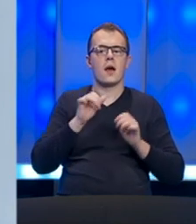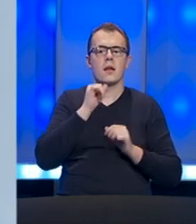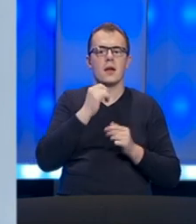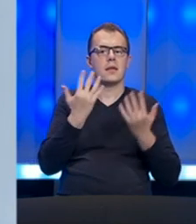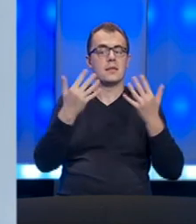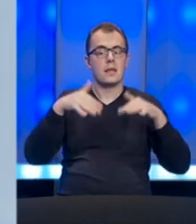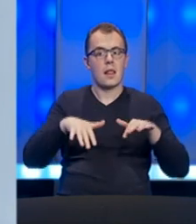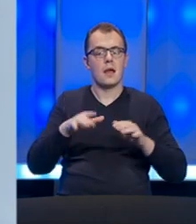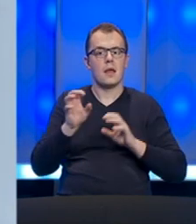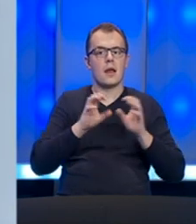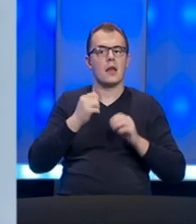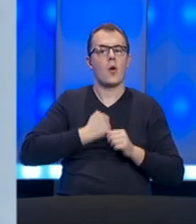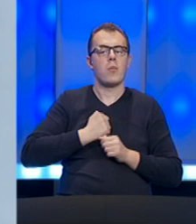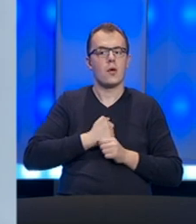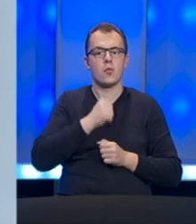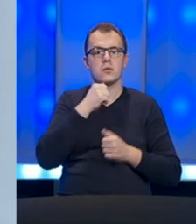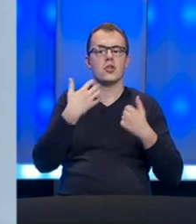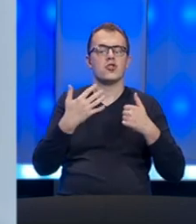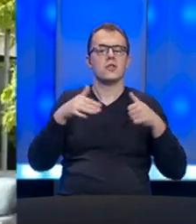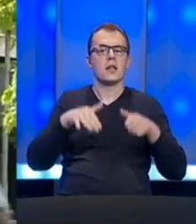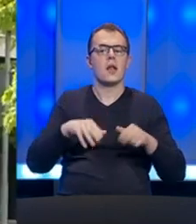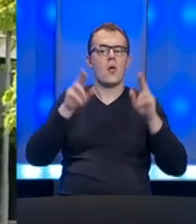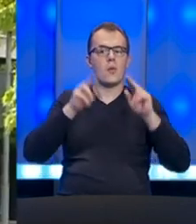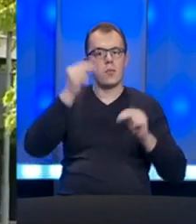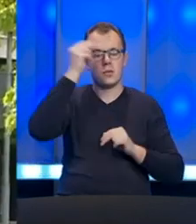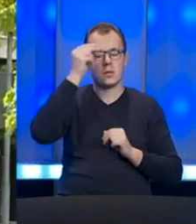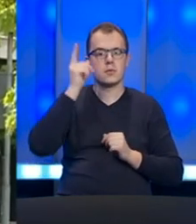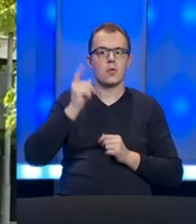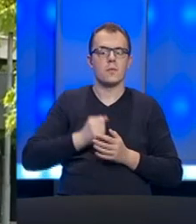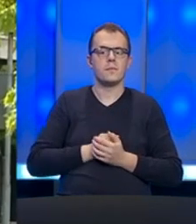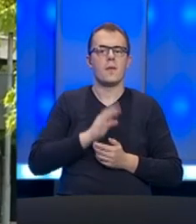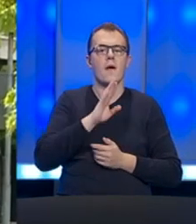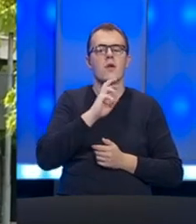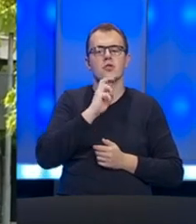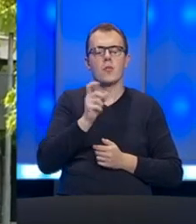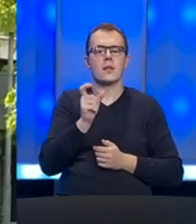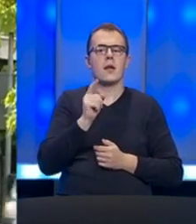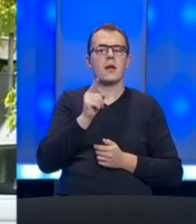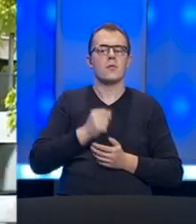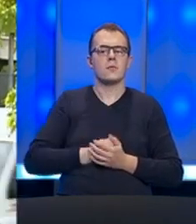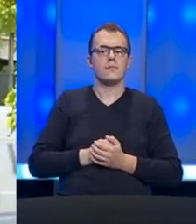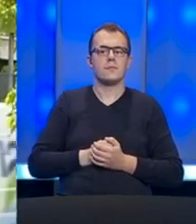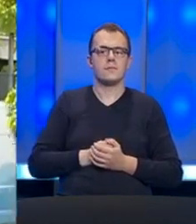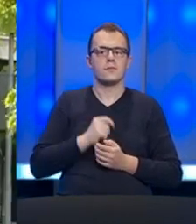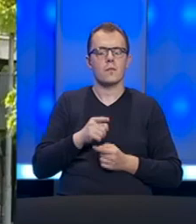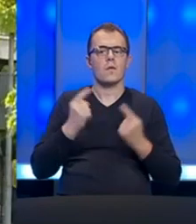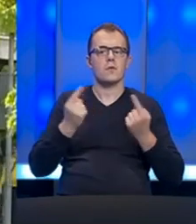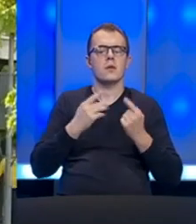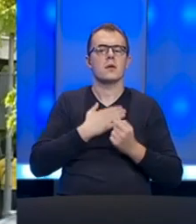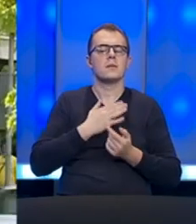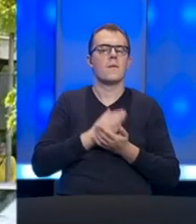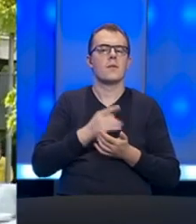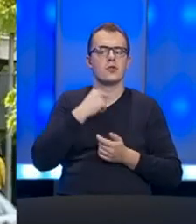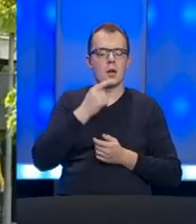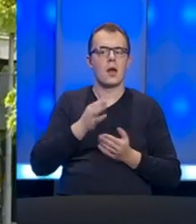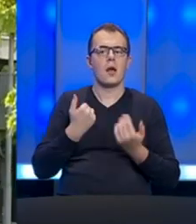10.000 radnika u Banja Luci i 60.000 u Republike Srpskoj. Vaš komentar na to? Pa u ovoj situaciji ja sam već rekla da